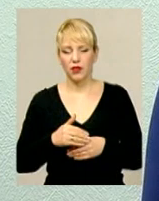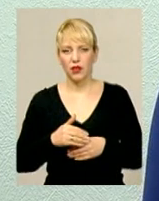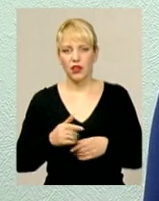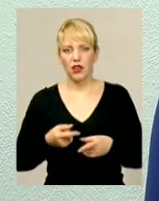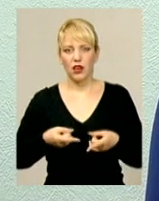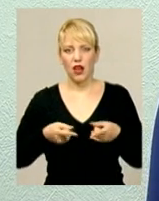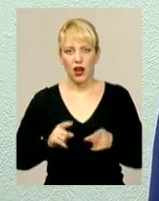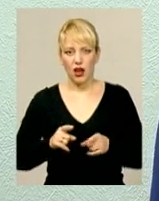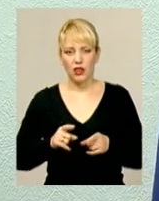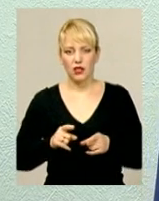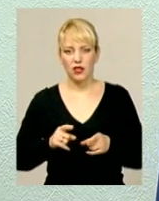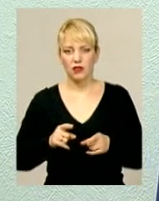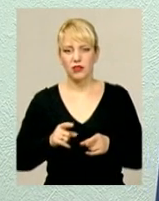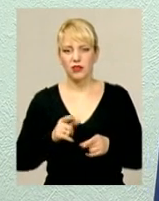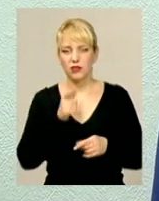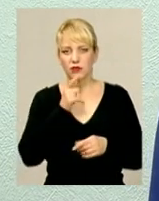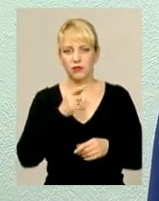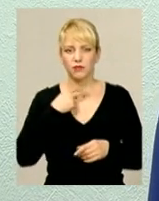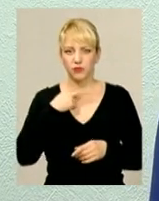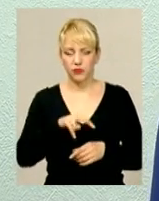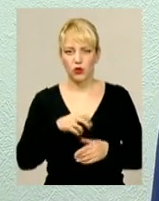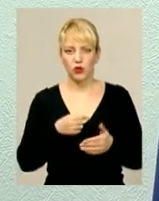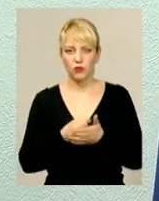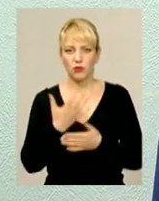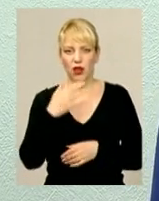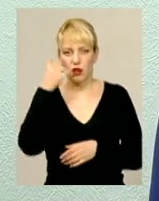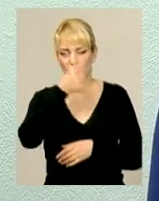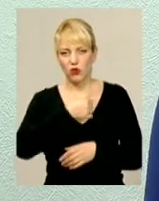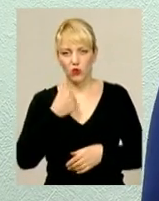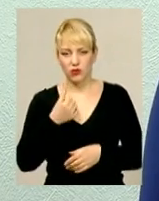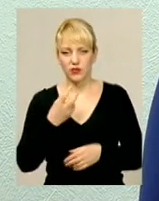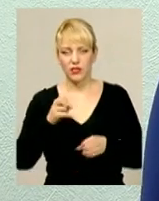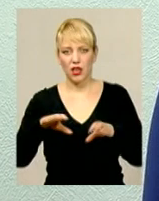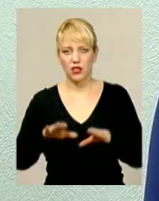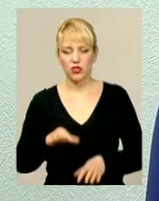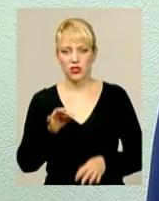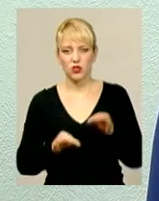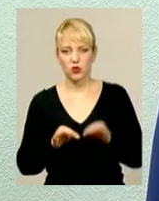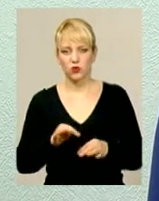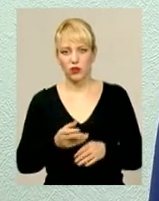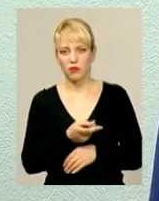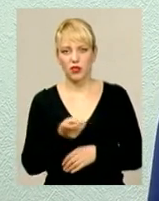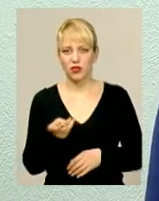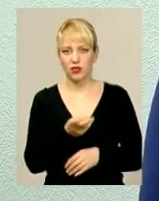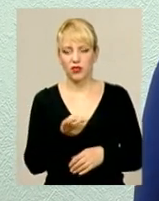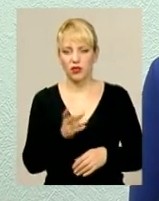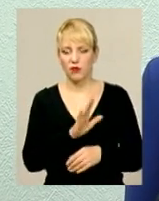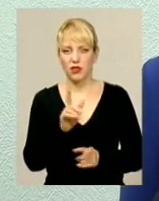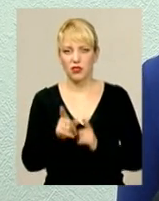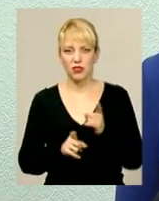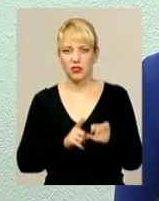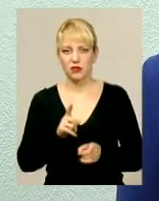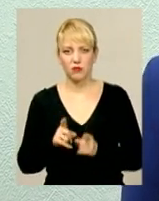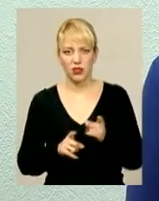позбавлення волі строком на 5 років. За рішеннями суду, їм не змінено